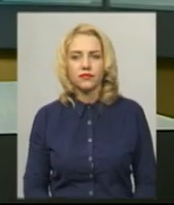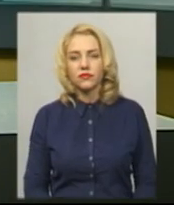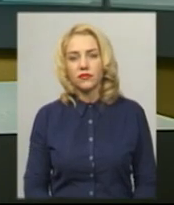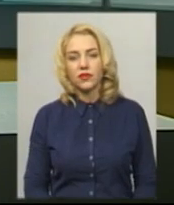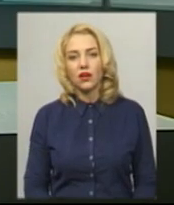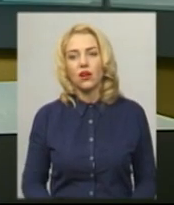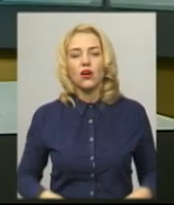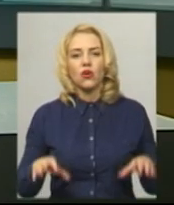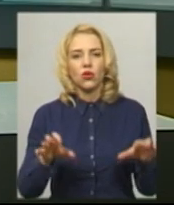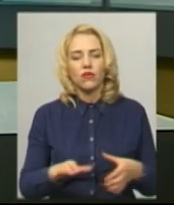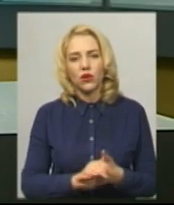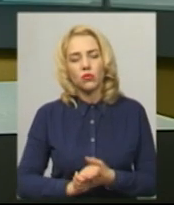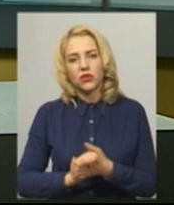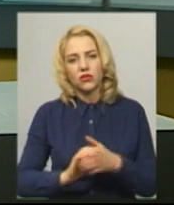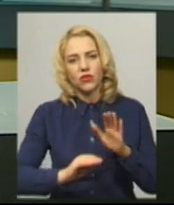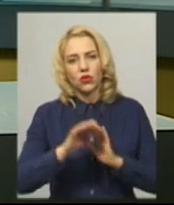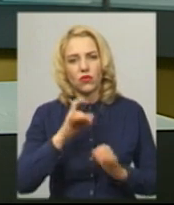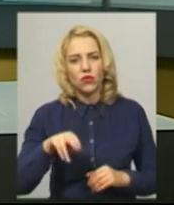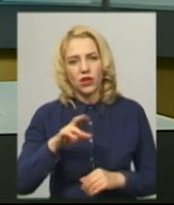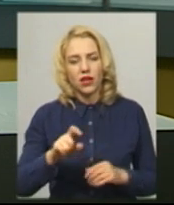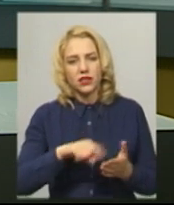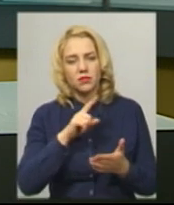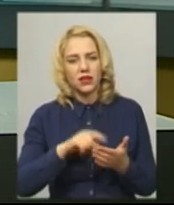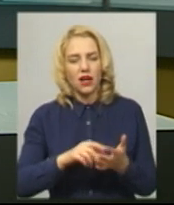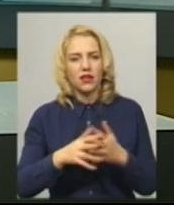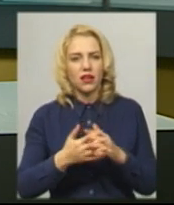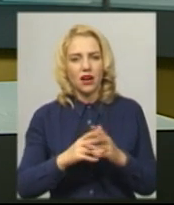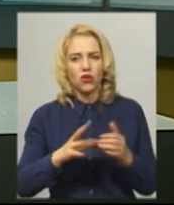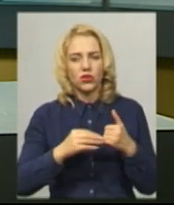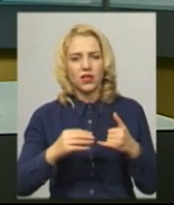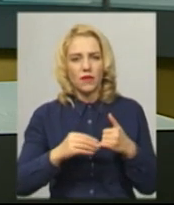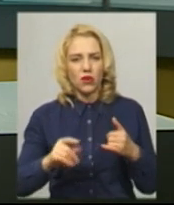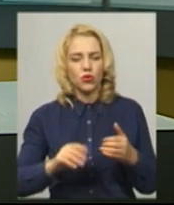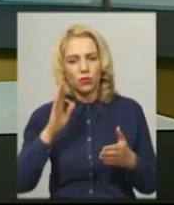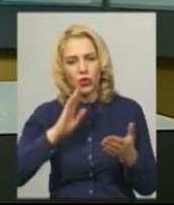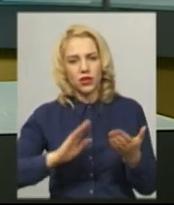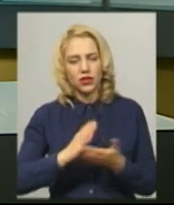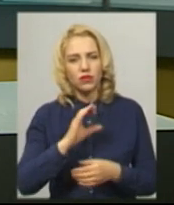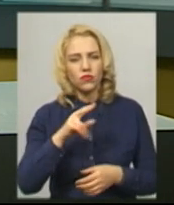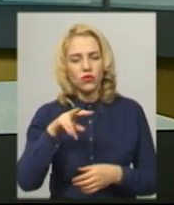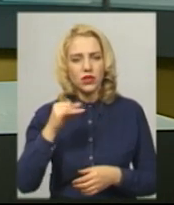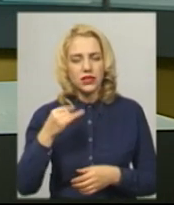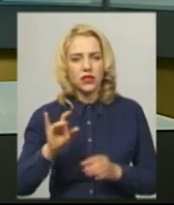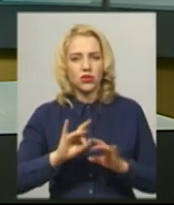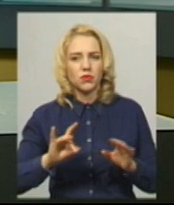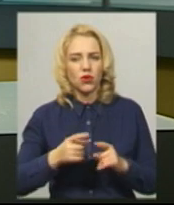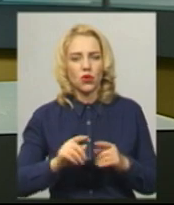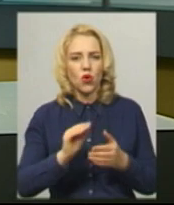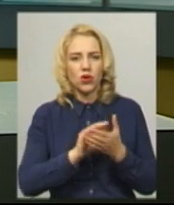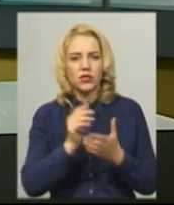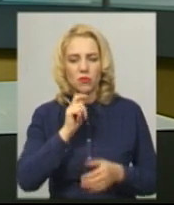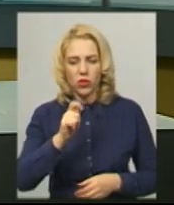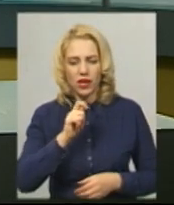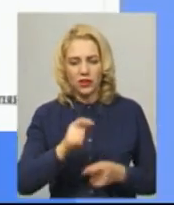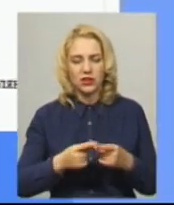Голова Комітету Верховної Ради з питань аграрної та земельної політики Микола Сольський розказав кореспонденці Суспільного, що